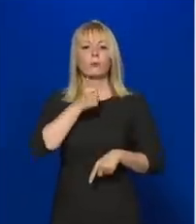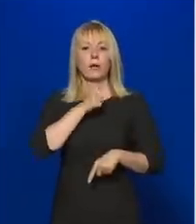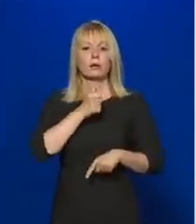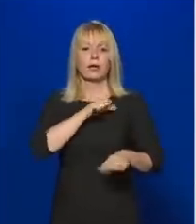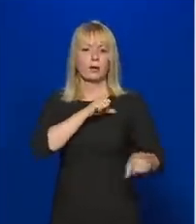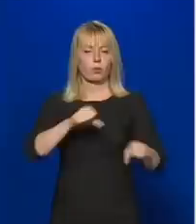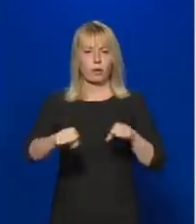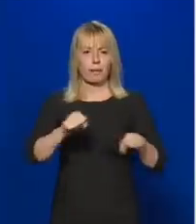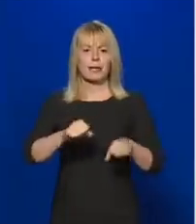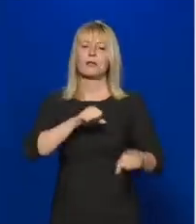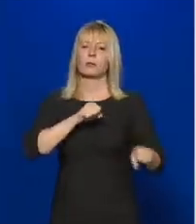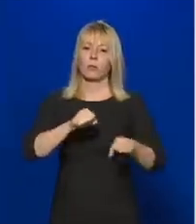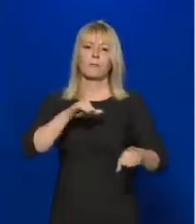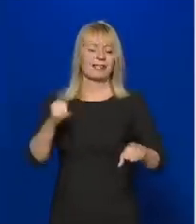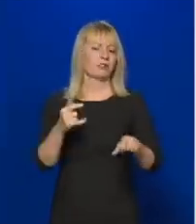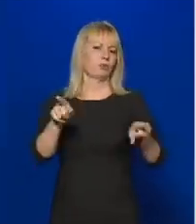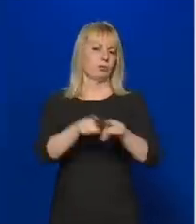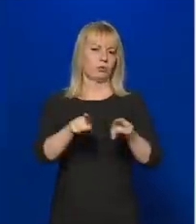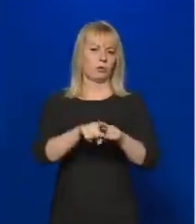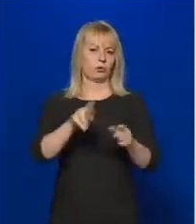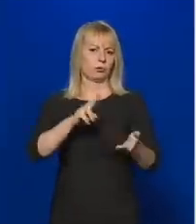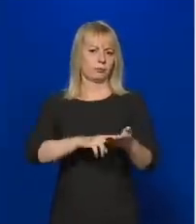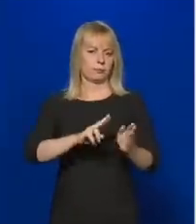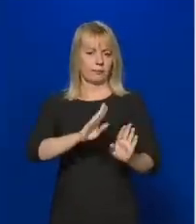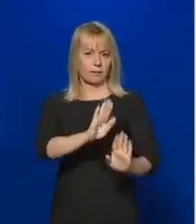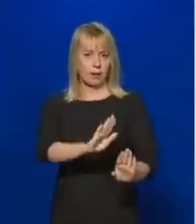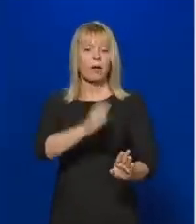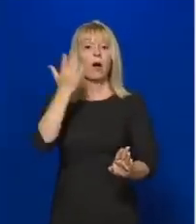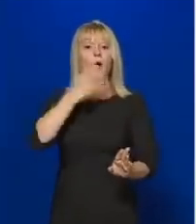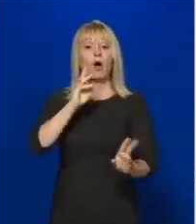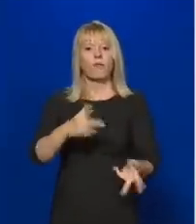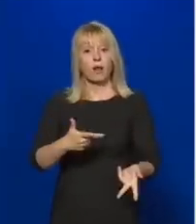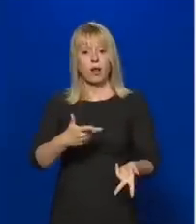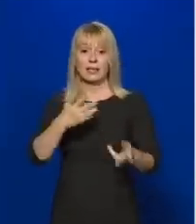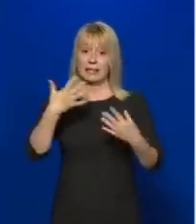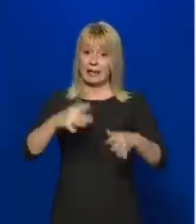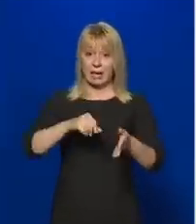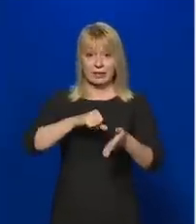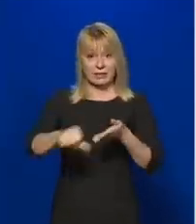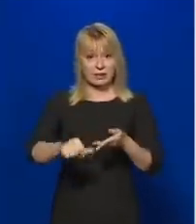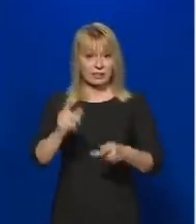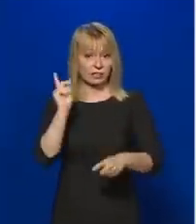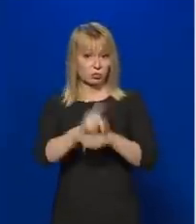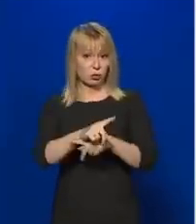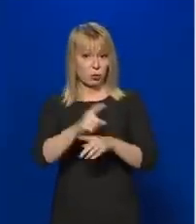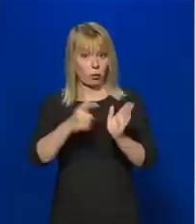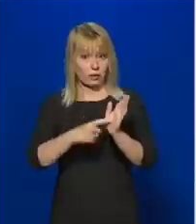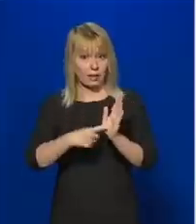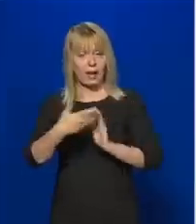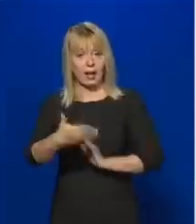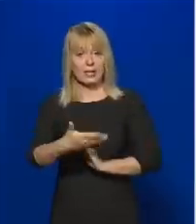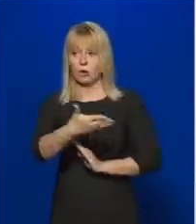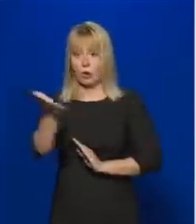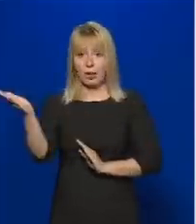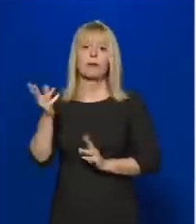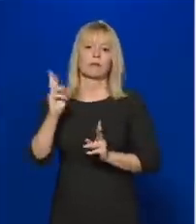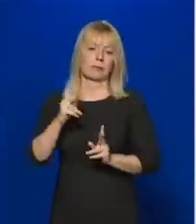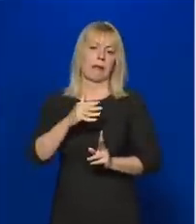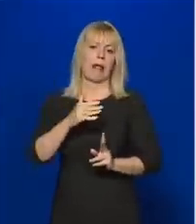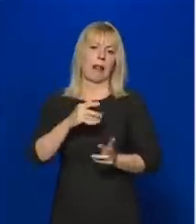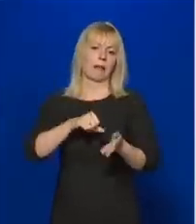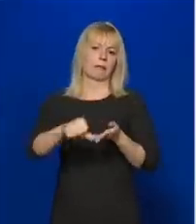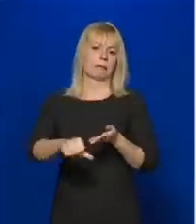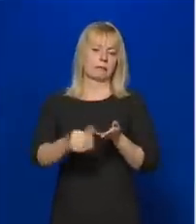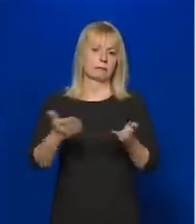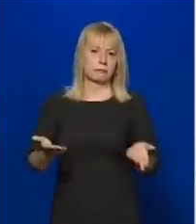is kötelezőek, ezért ha valakit a bíróság elmarasztalva, egy kártérítés fizetésére kötelez, akkor ennek eleget kell, hogy tegyen,